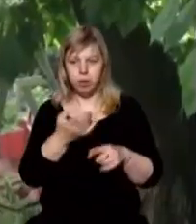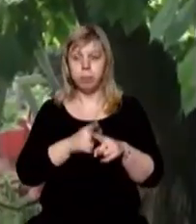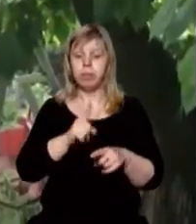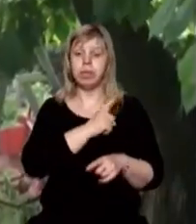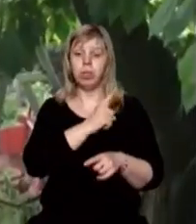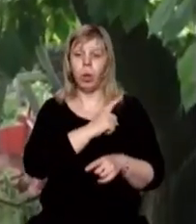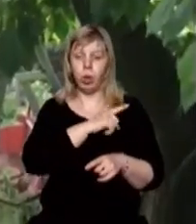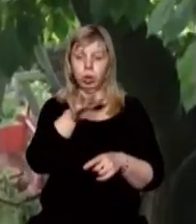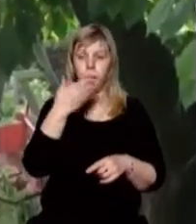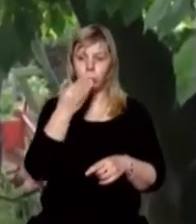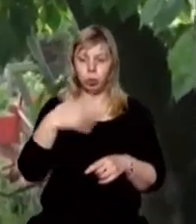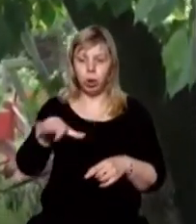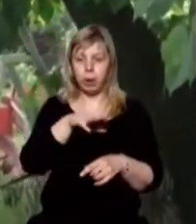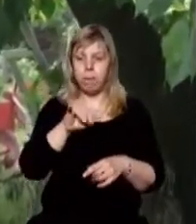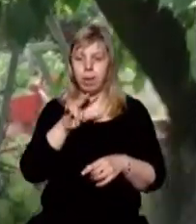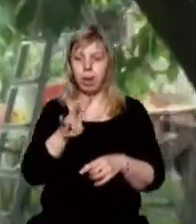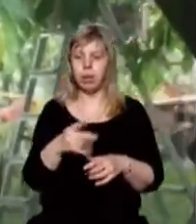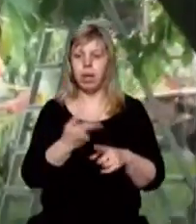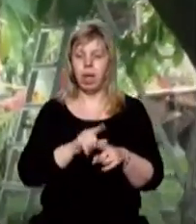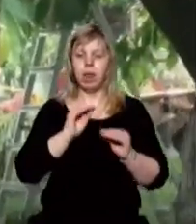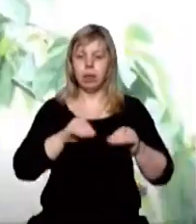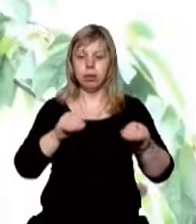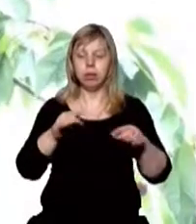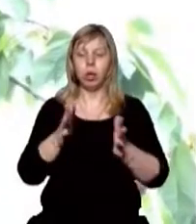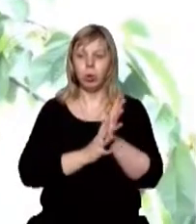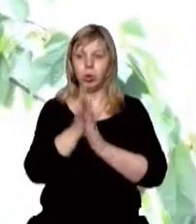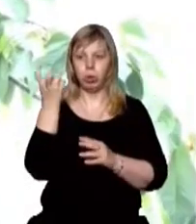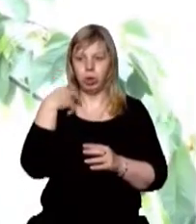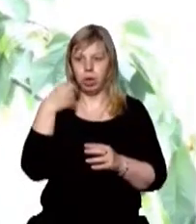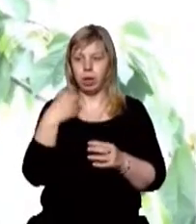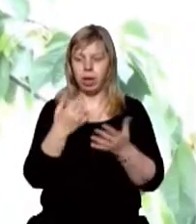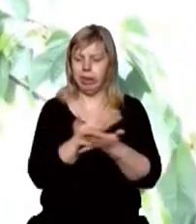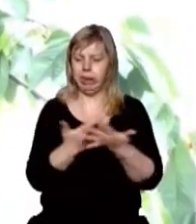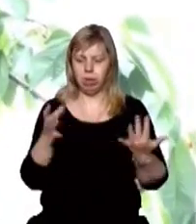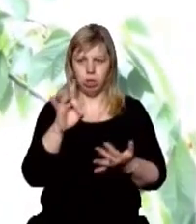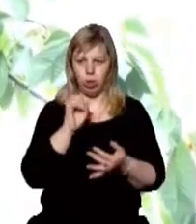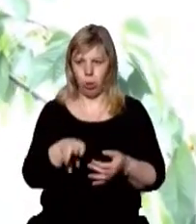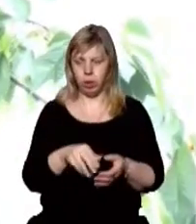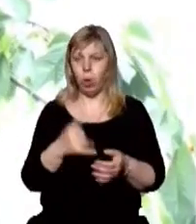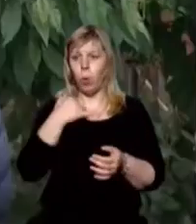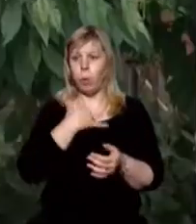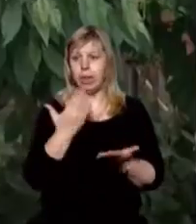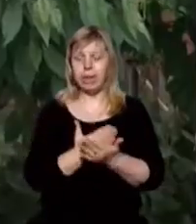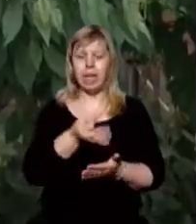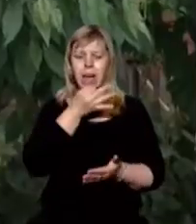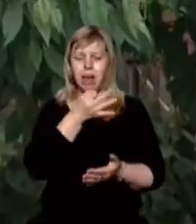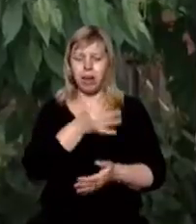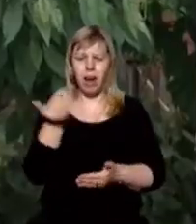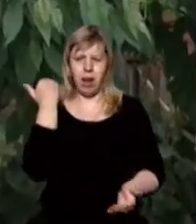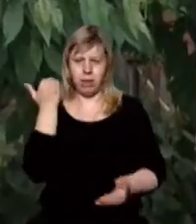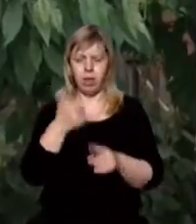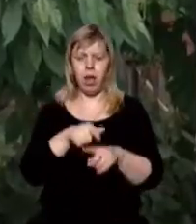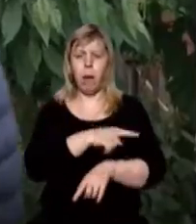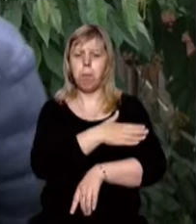Сторожниця на Ужгородщині Мілана Товта на садибі ростуть черешні кількох сортів. У мене є саме раннія черешня,